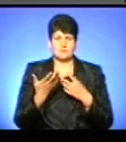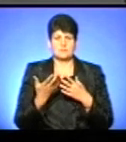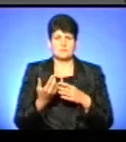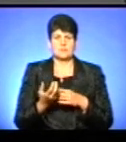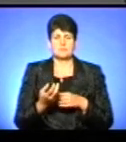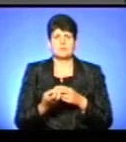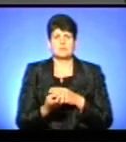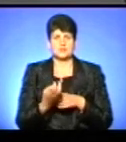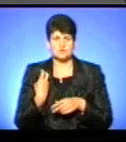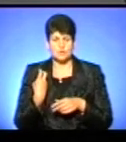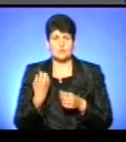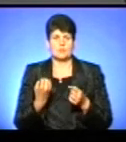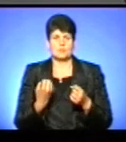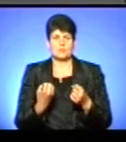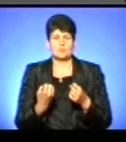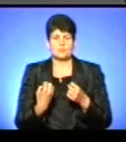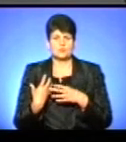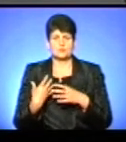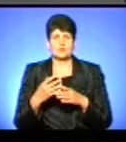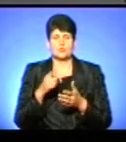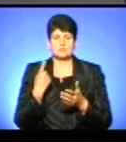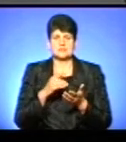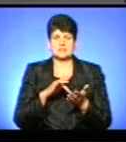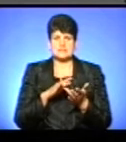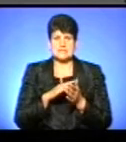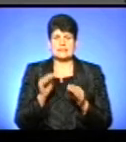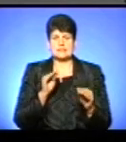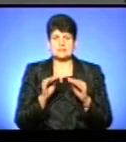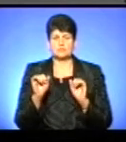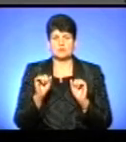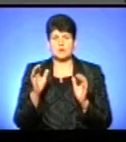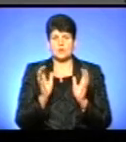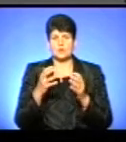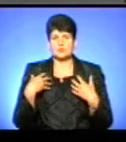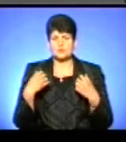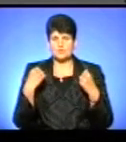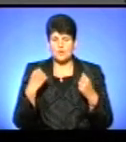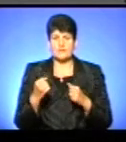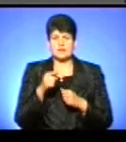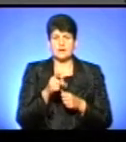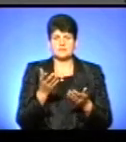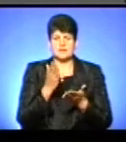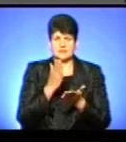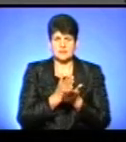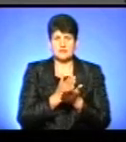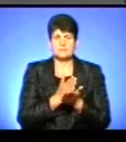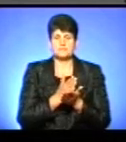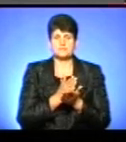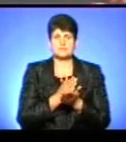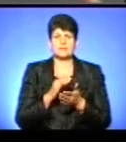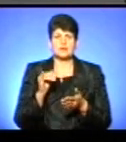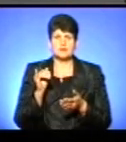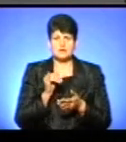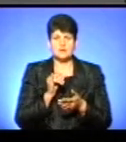поступлення в обласний центр, чи на склад управління охорони здоров'я, там, де він є, знаходиться, і